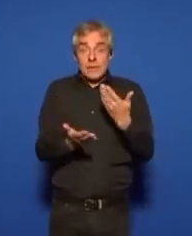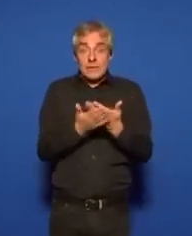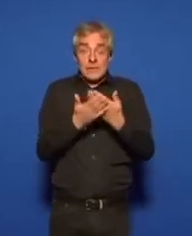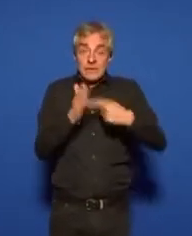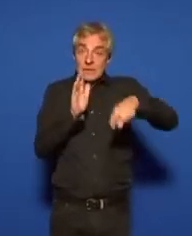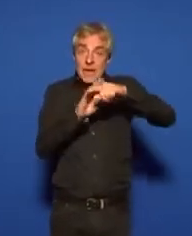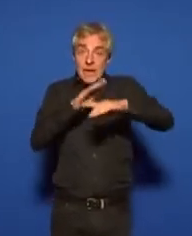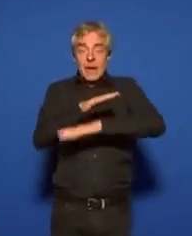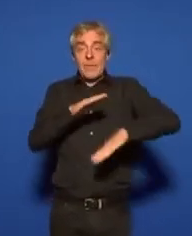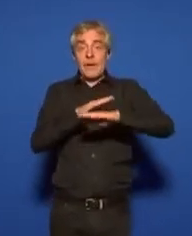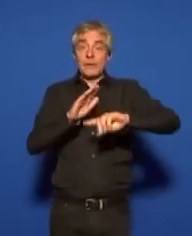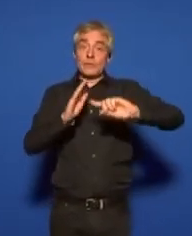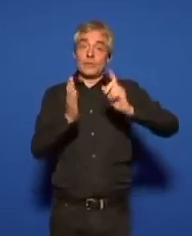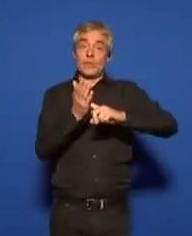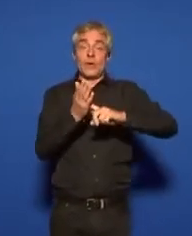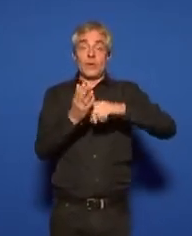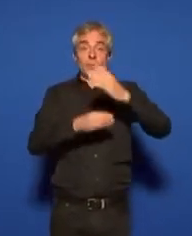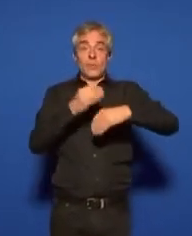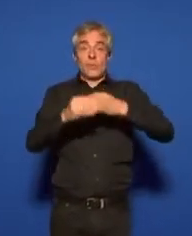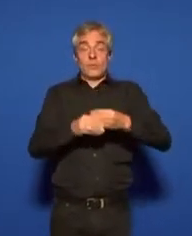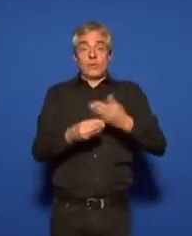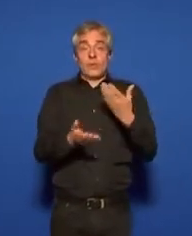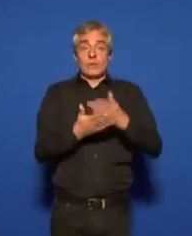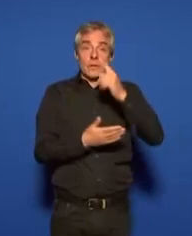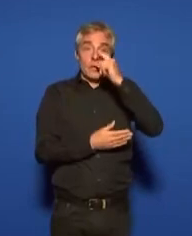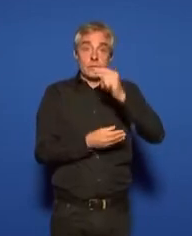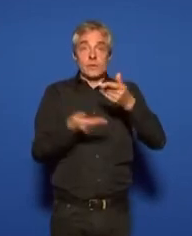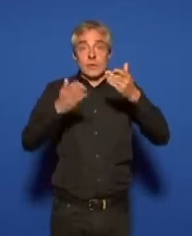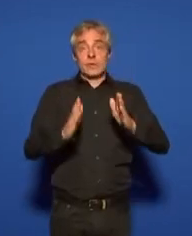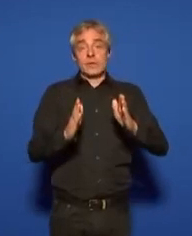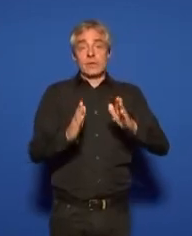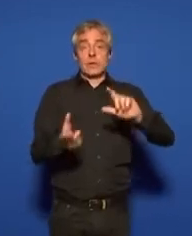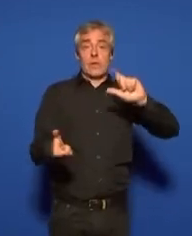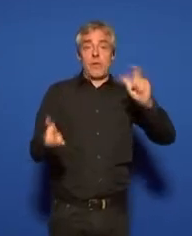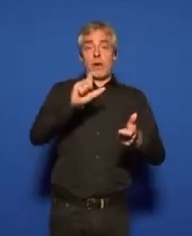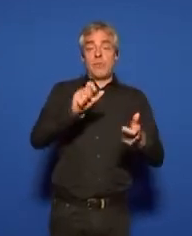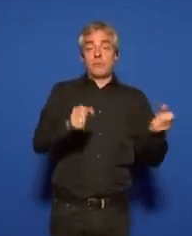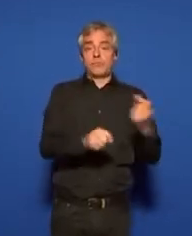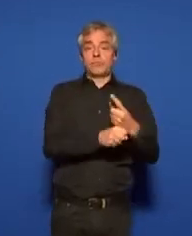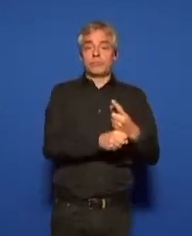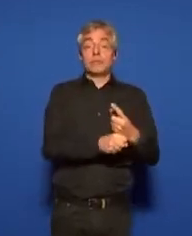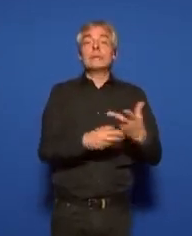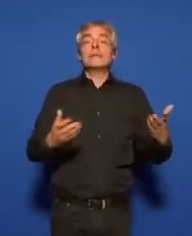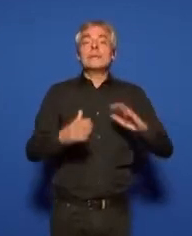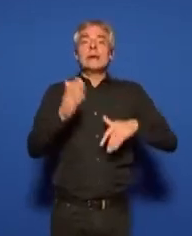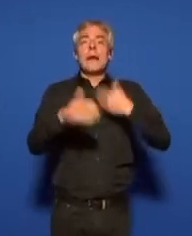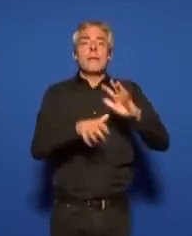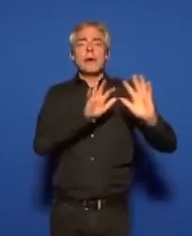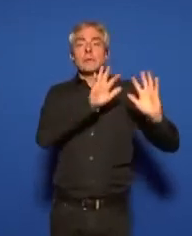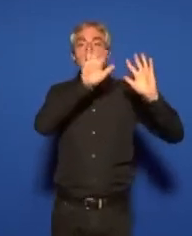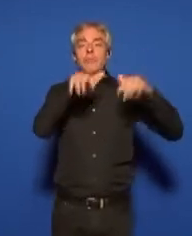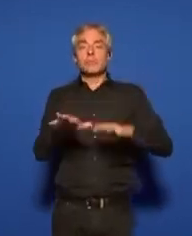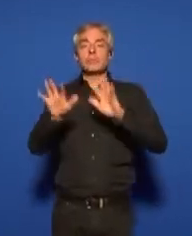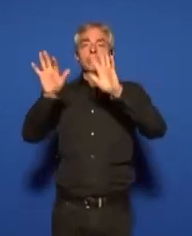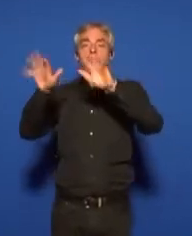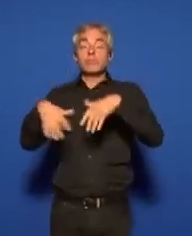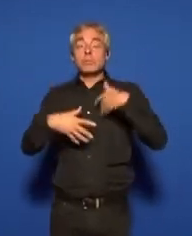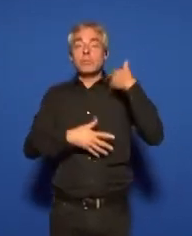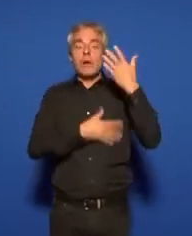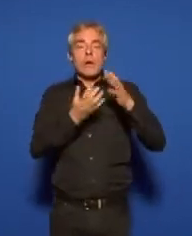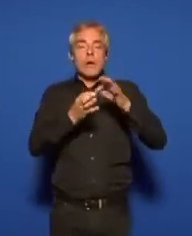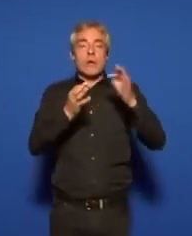ça que s'était construite la paix du monde et c'est ce que Poutine a décidé de renverser. Et derrière, ces vagues ont eu des